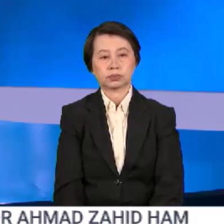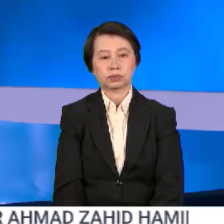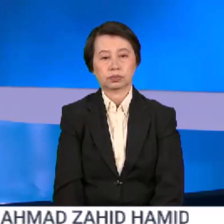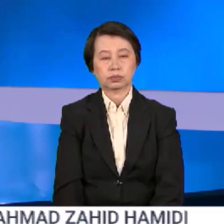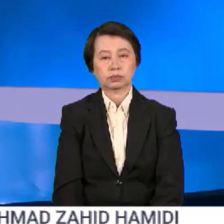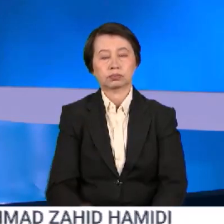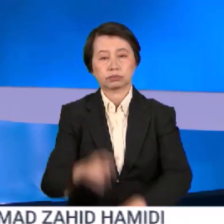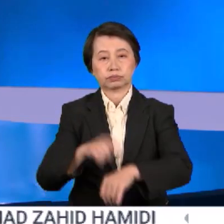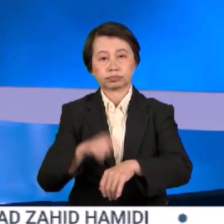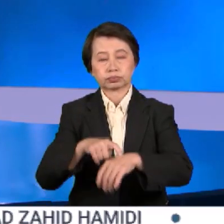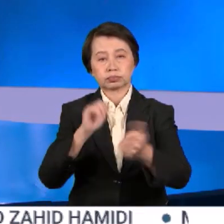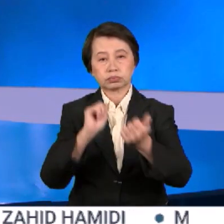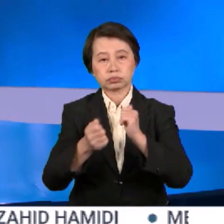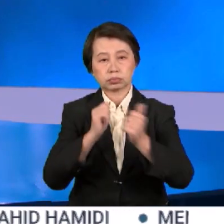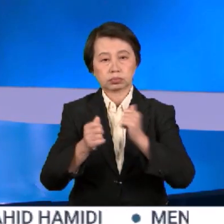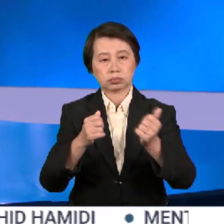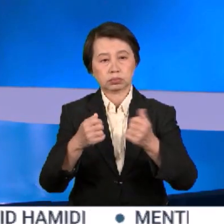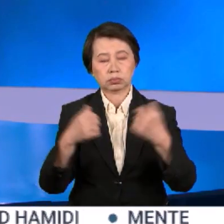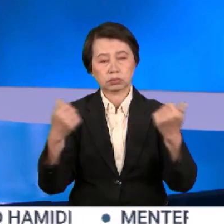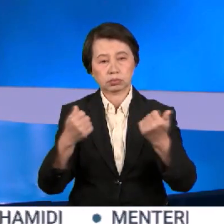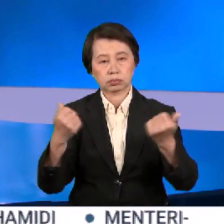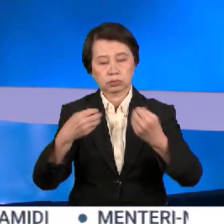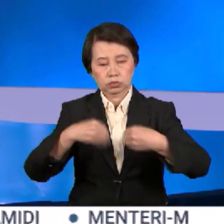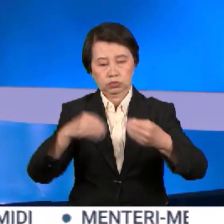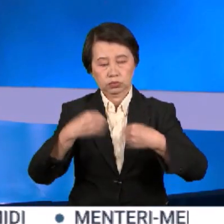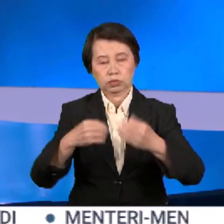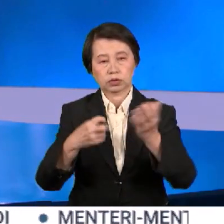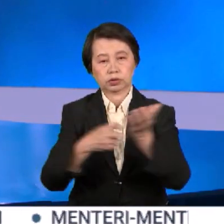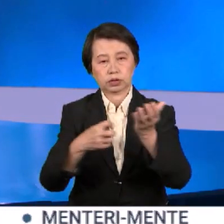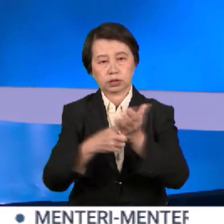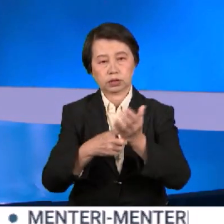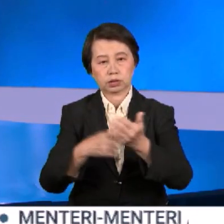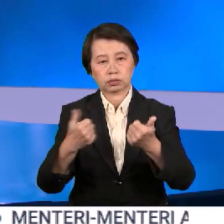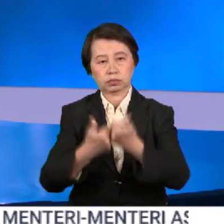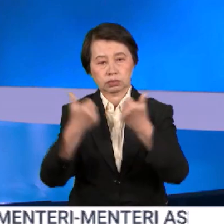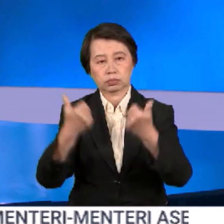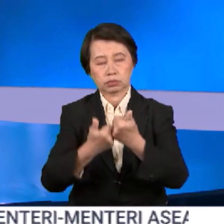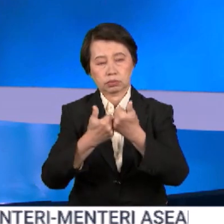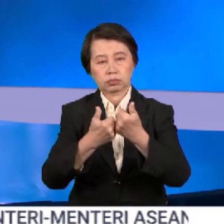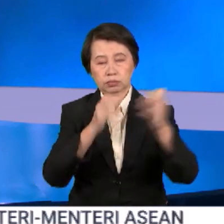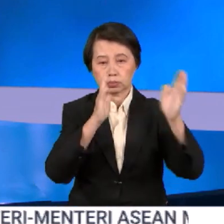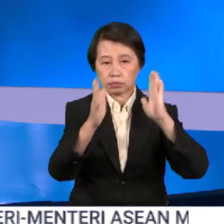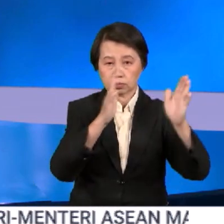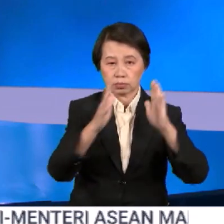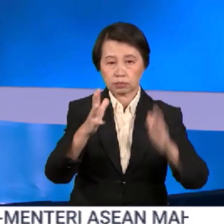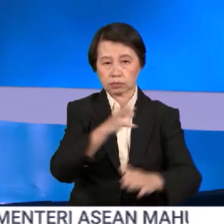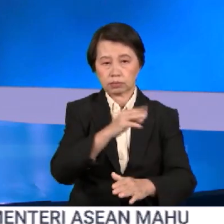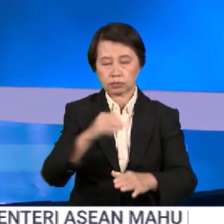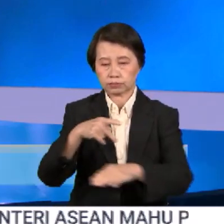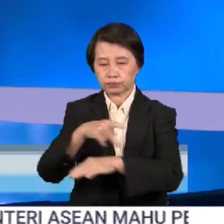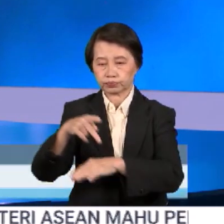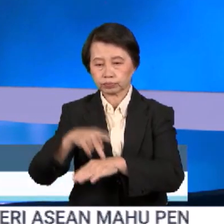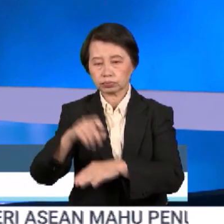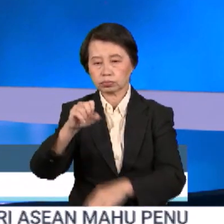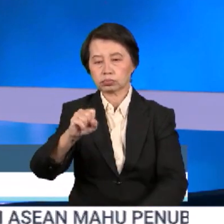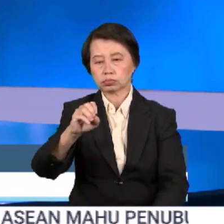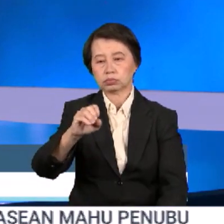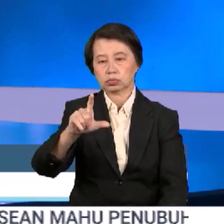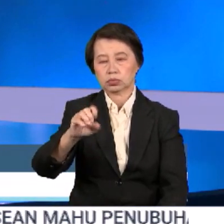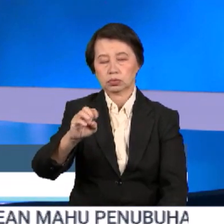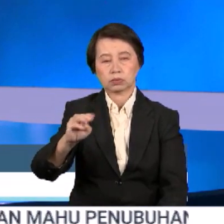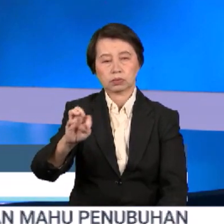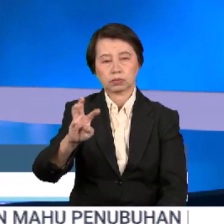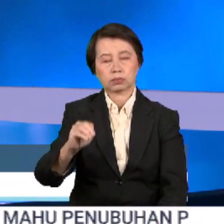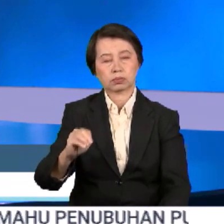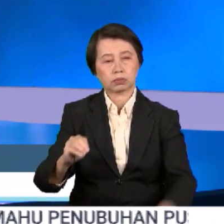Sedikit perkembangan sukan, sambutan jualan tiket bagi pelawanan antarabangsa Tiawan antara Malaysia dan Kepulauan Solomon pada 14